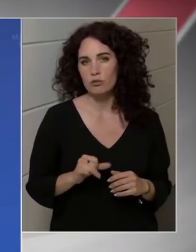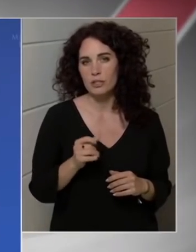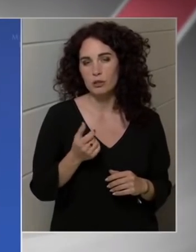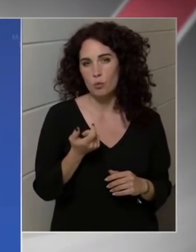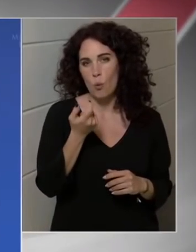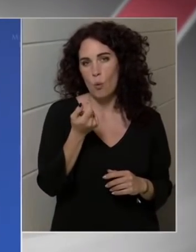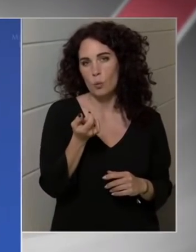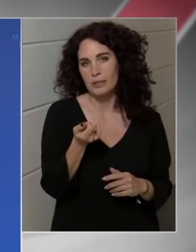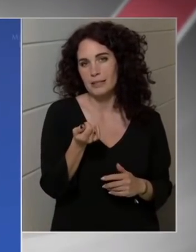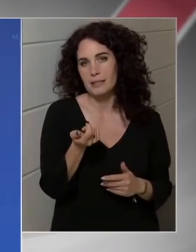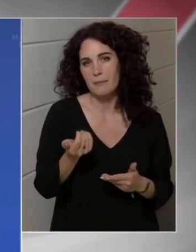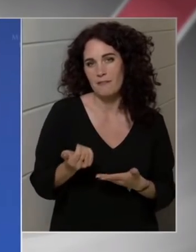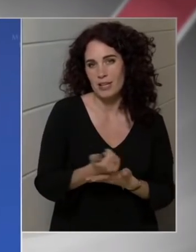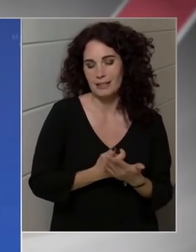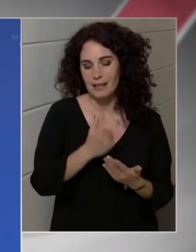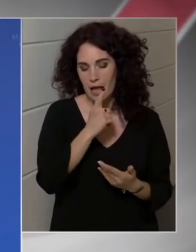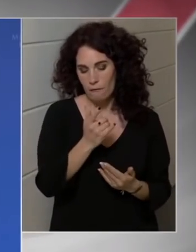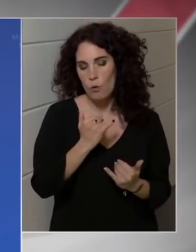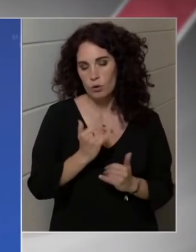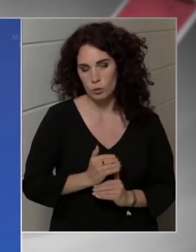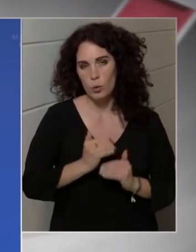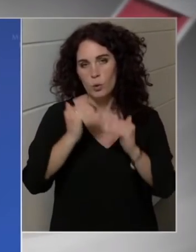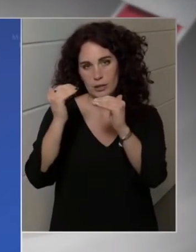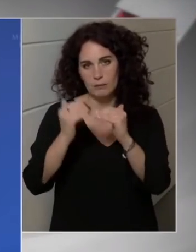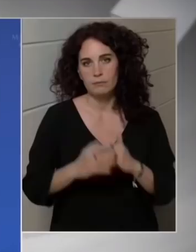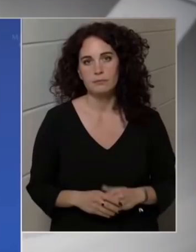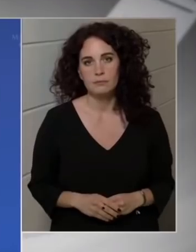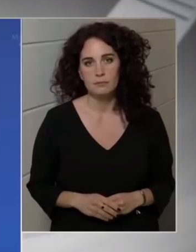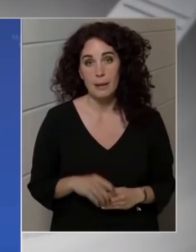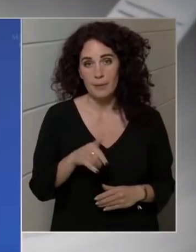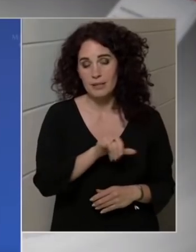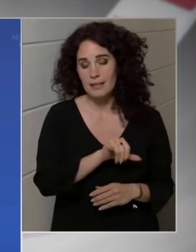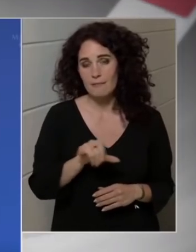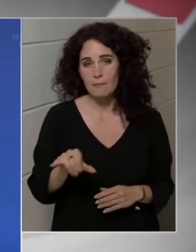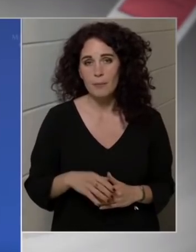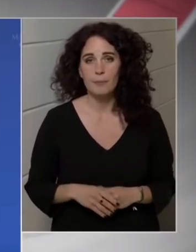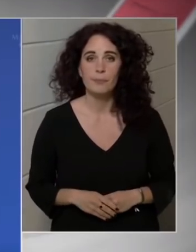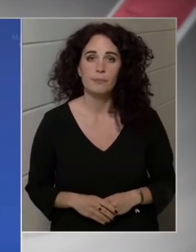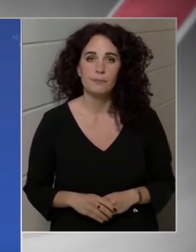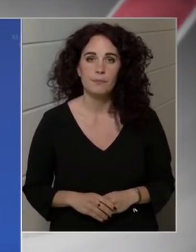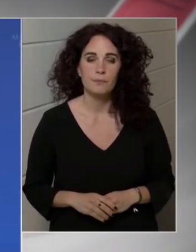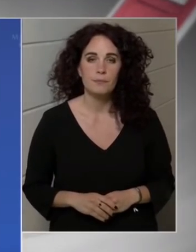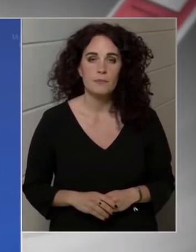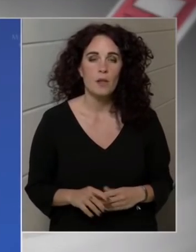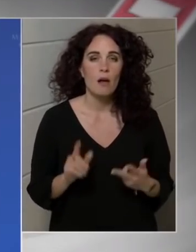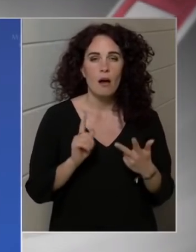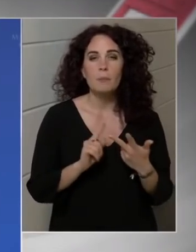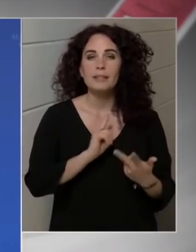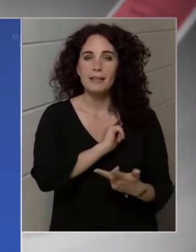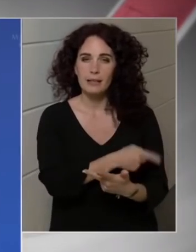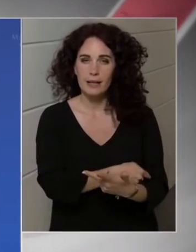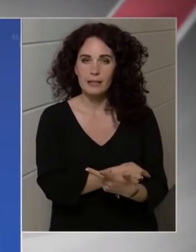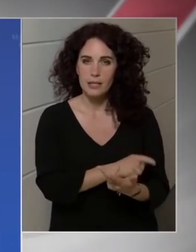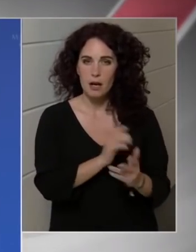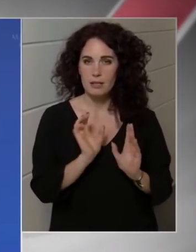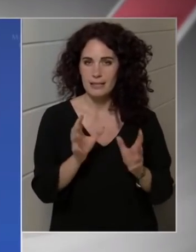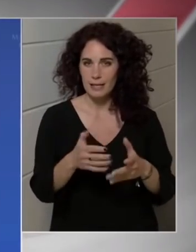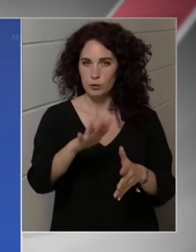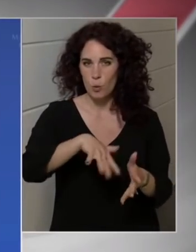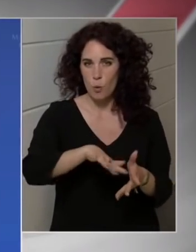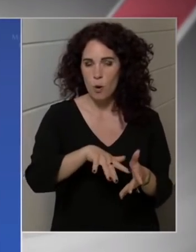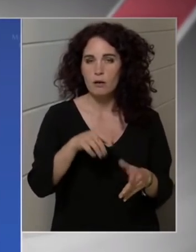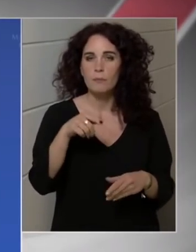igénye, és az infláció emelkedése miatt közel 20 százalékkal fognak a biztosítói